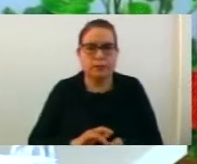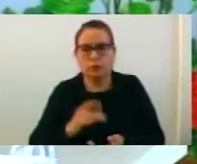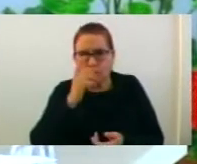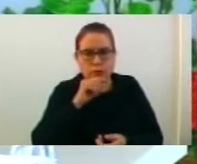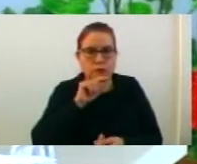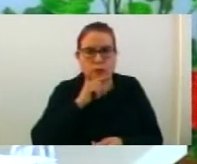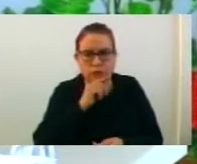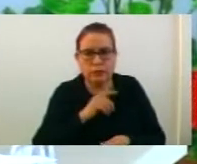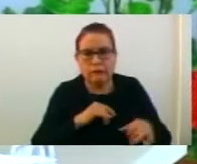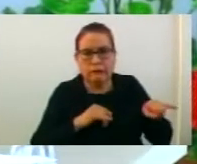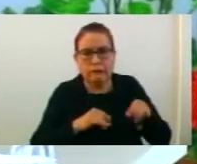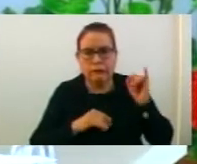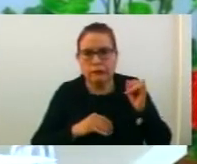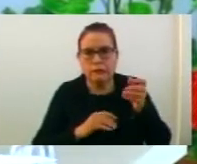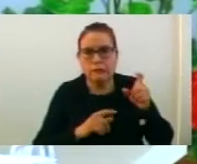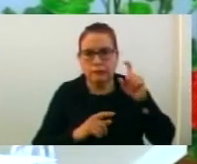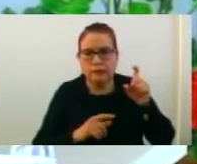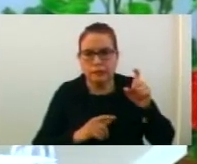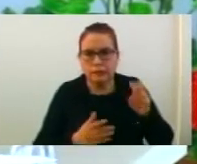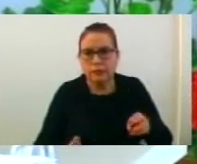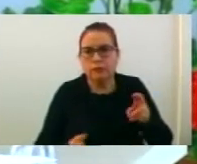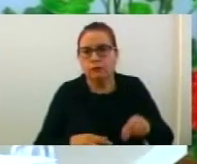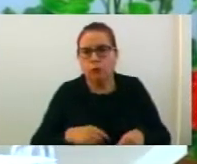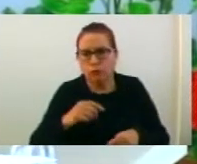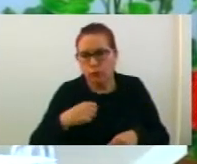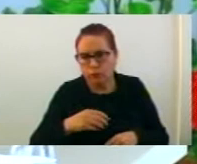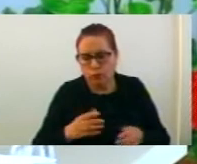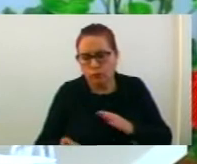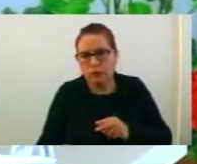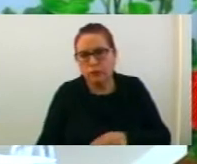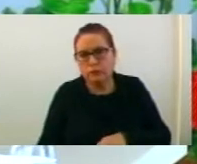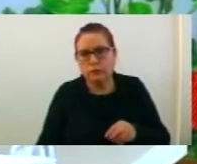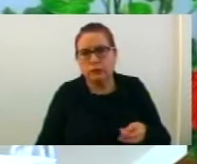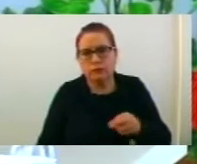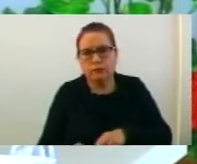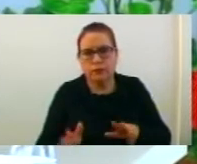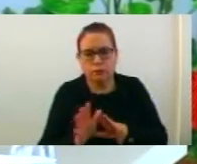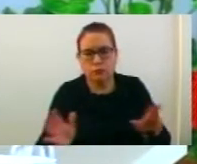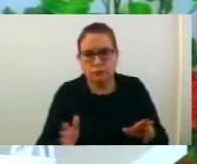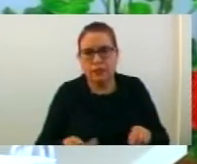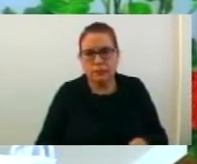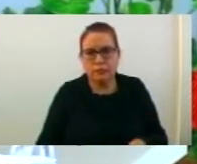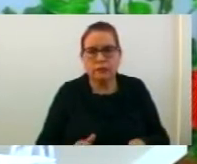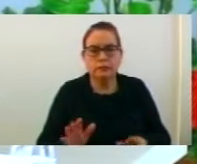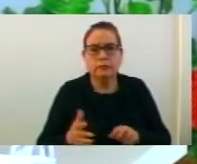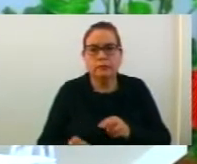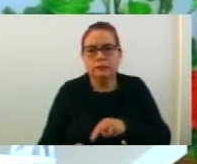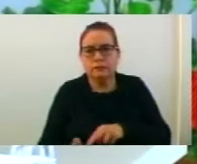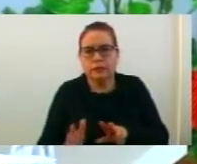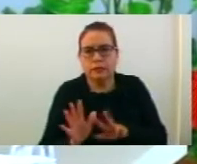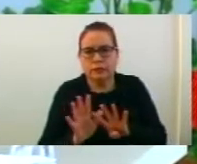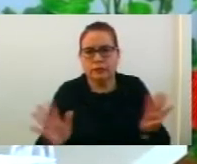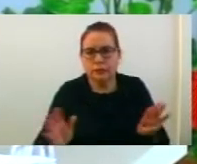училище Јанес Андански во учебната 2011-2011 годна. Анесок беше на днева ред на седниц на Комисијата